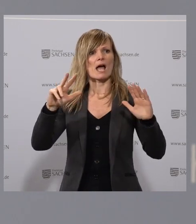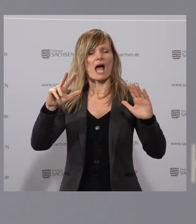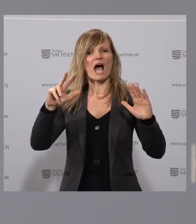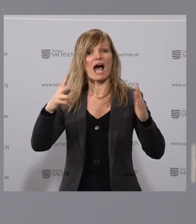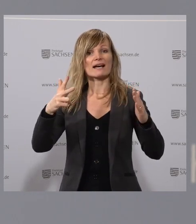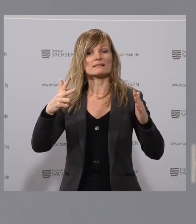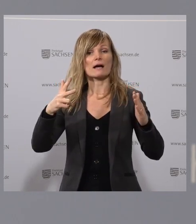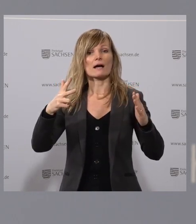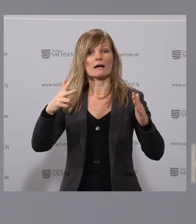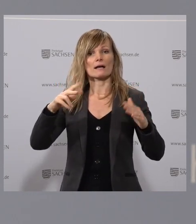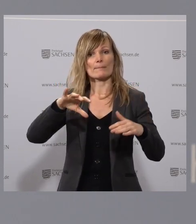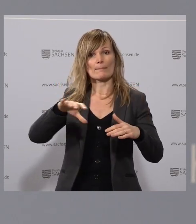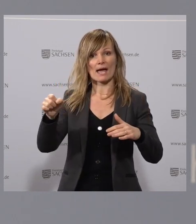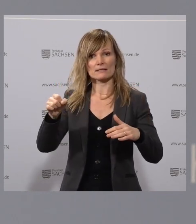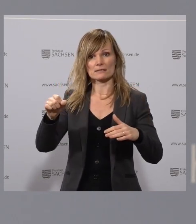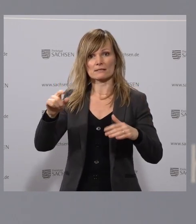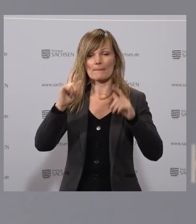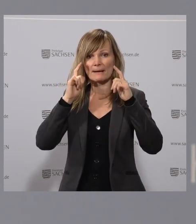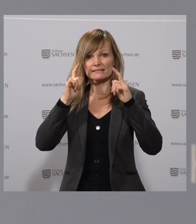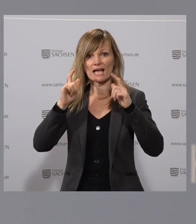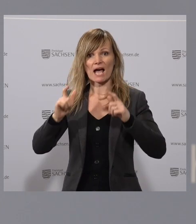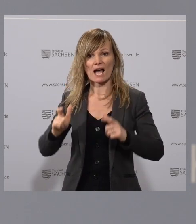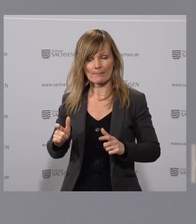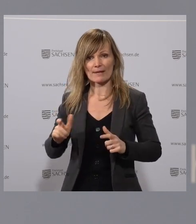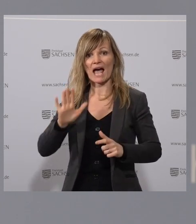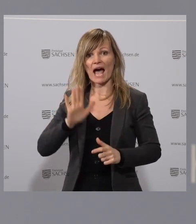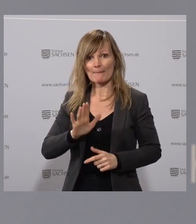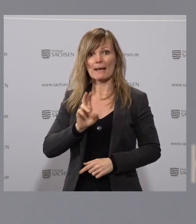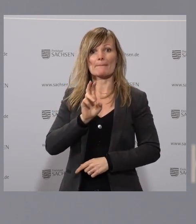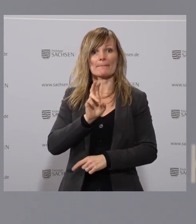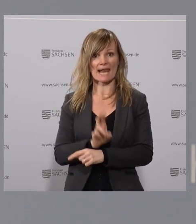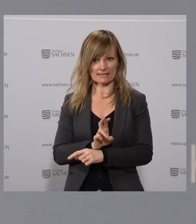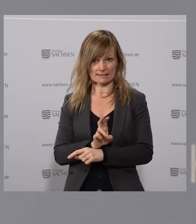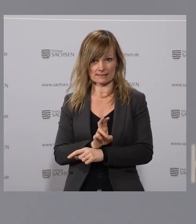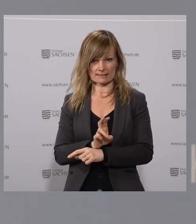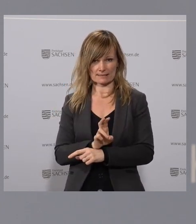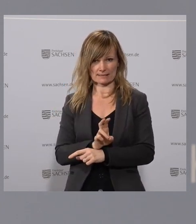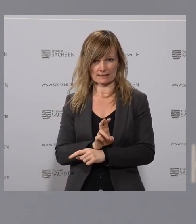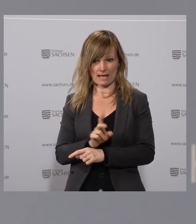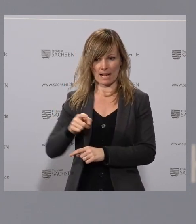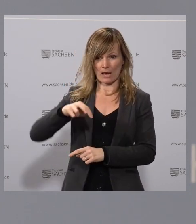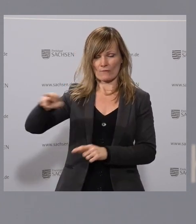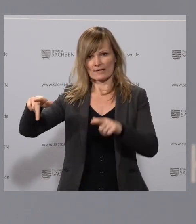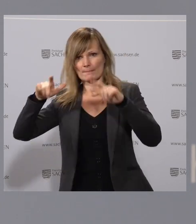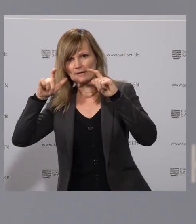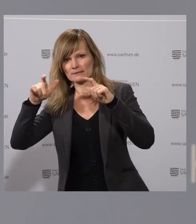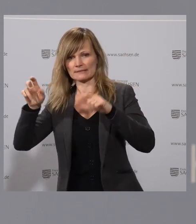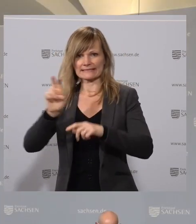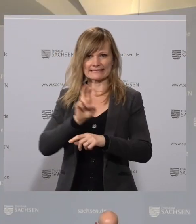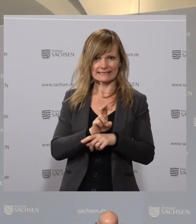Platz. Also ich will es immer richtig sagen. Das heißt, am Platz, so wie wir das jetzt auch zum Beispiel für Kultur- und touristische Veranstaltungen gemacht haben. Richtig, Herr